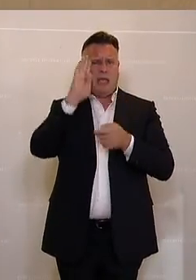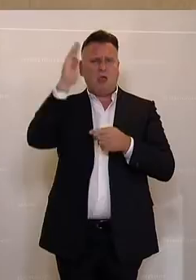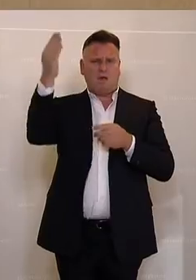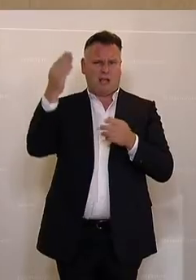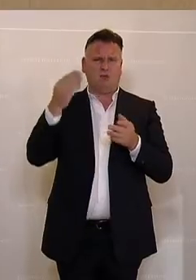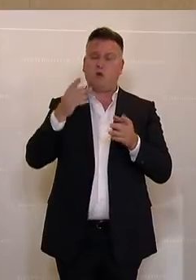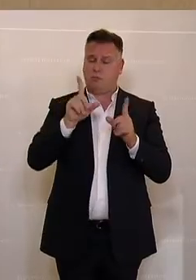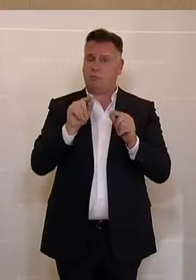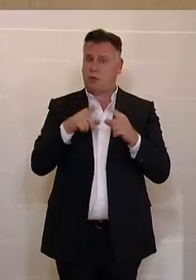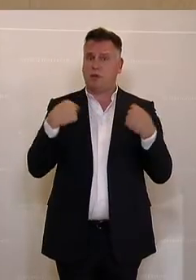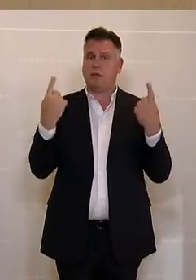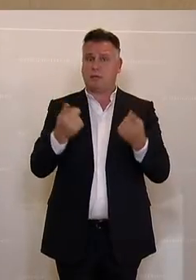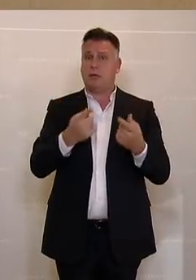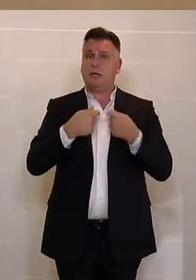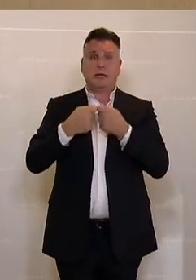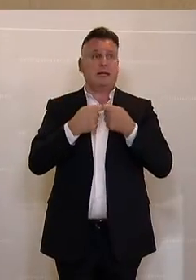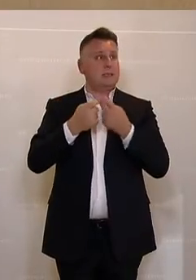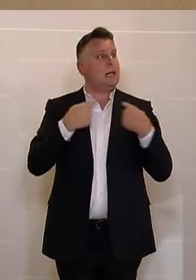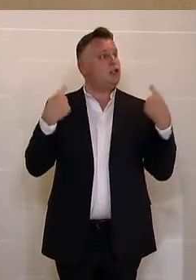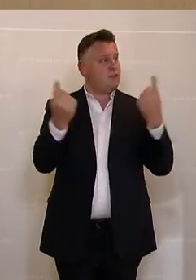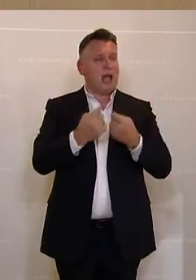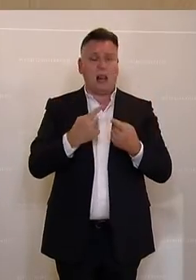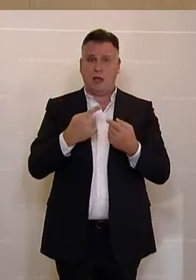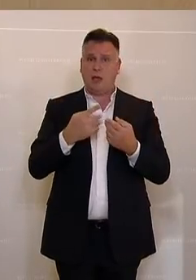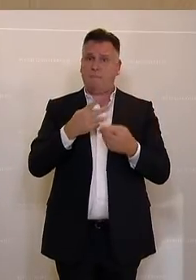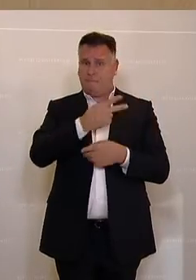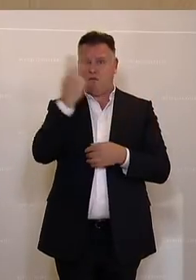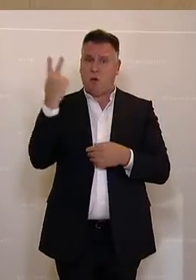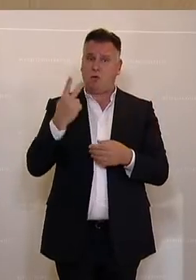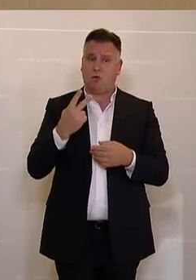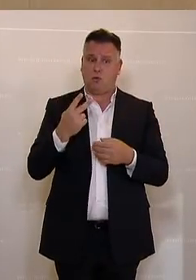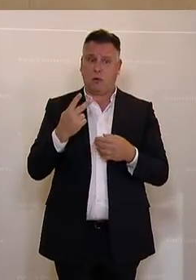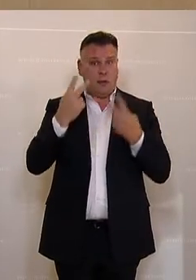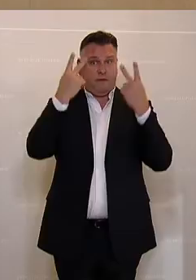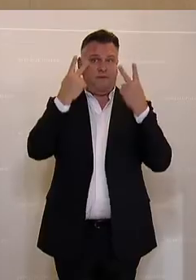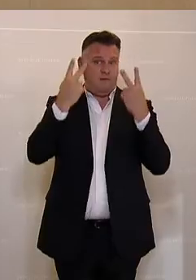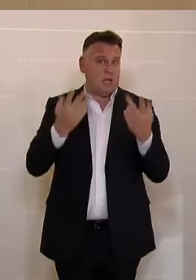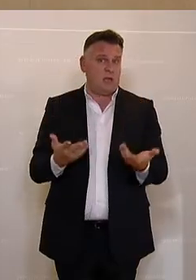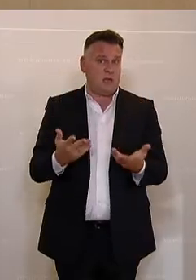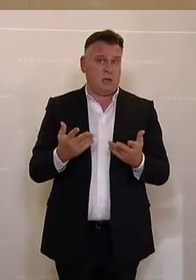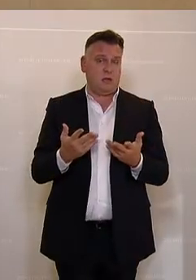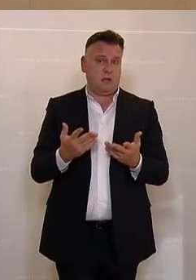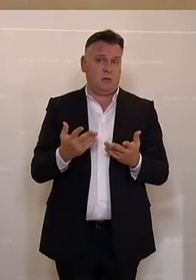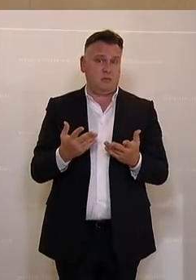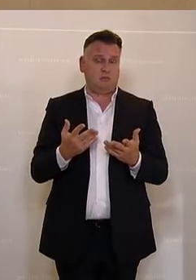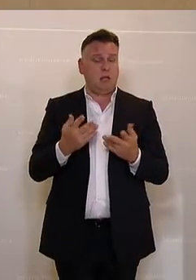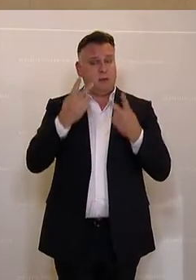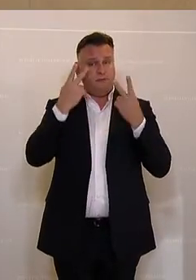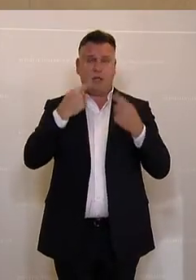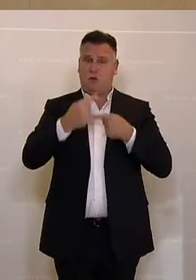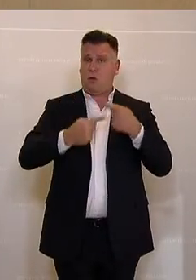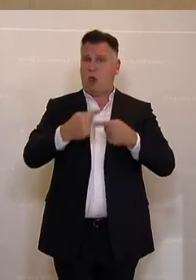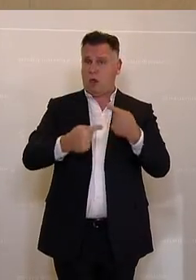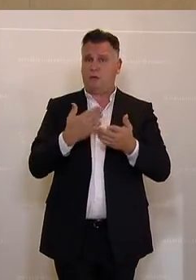insgesamt in der ganzen Gesellschaft, im Bewusstsein der Bevölkerung natürlich eine ganz entscheidende Rolle, eine ganz große